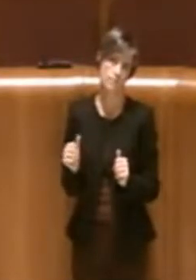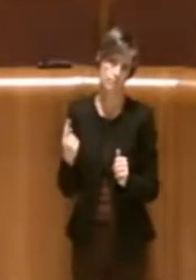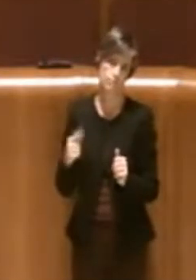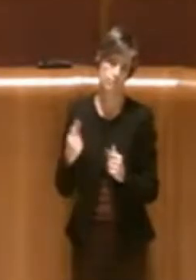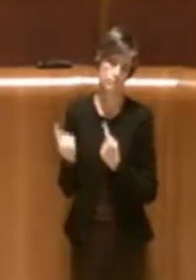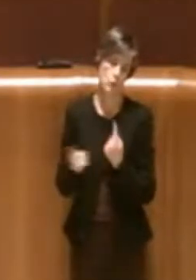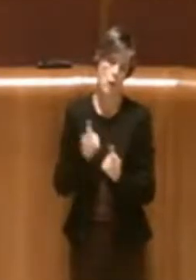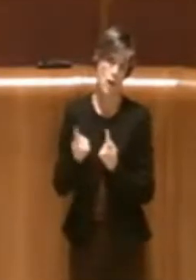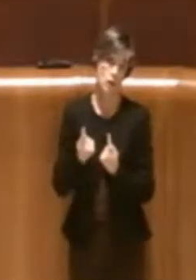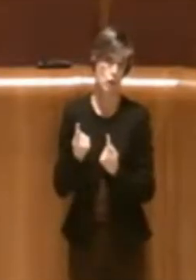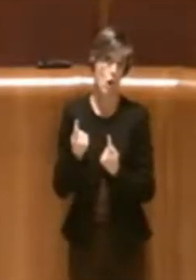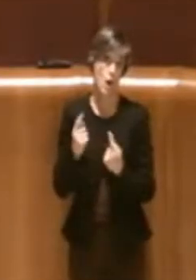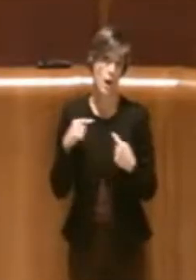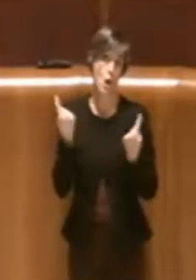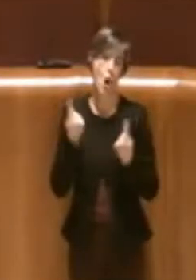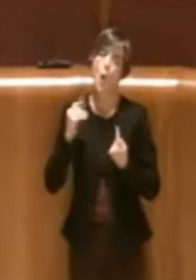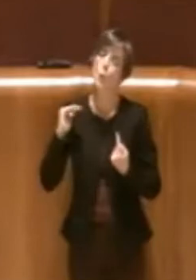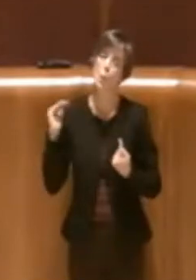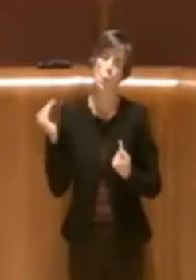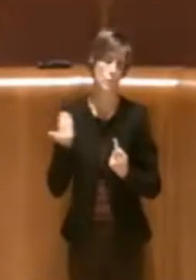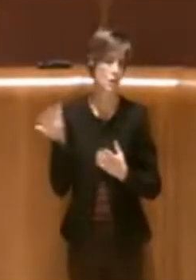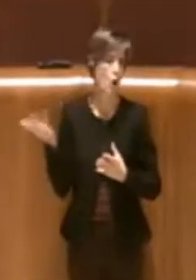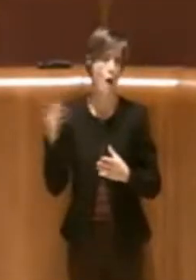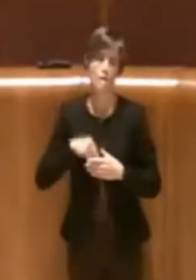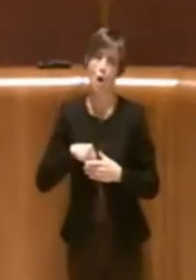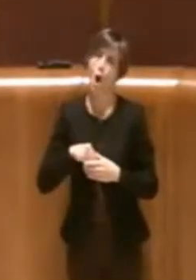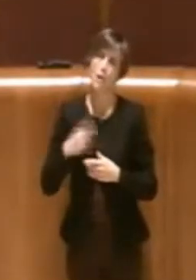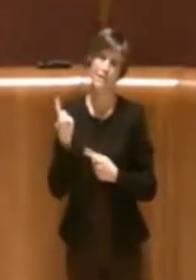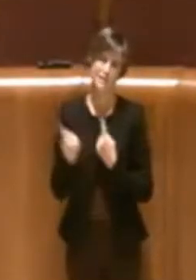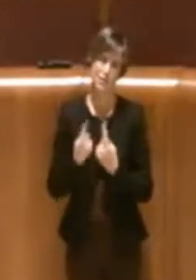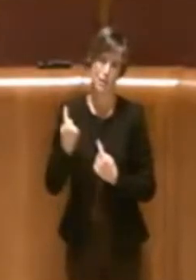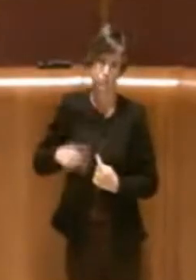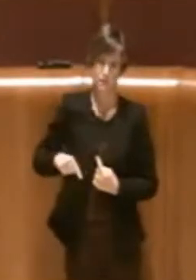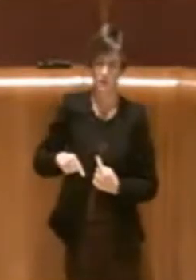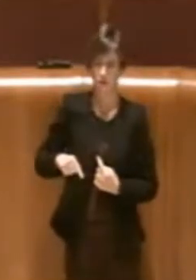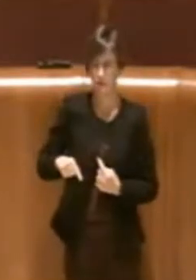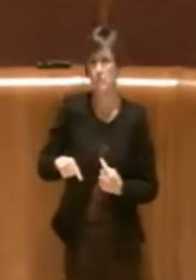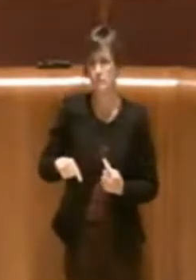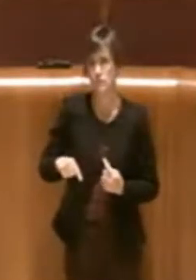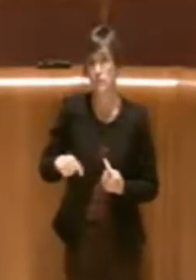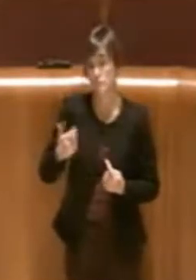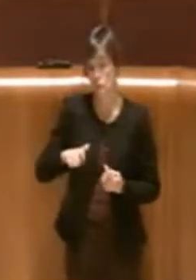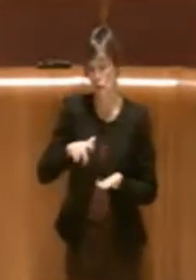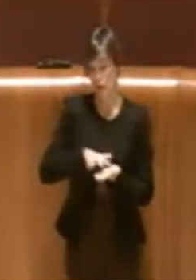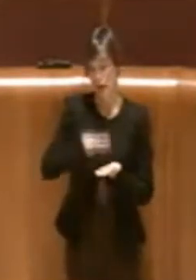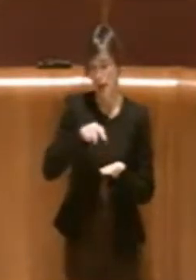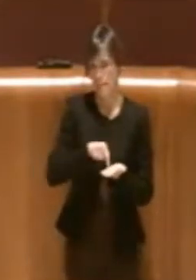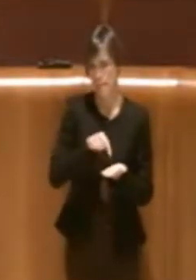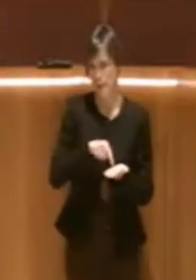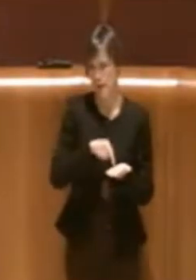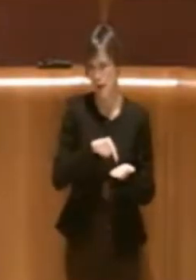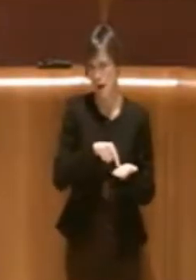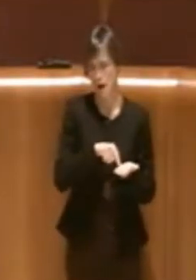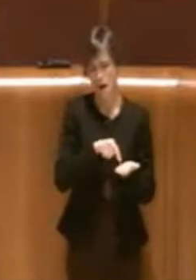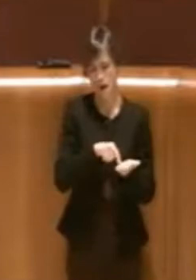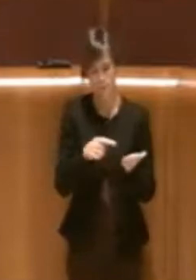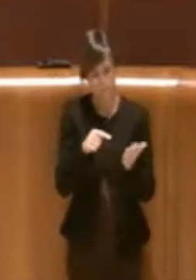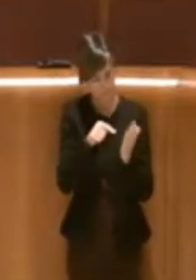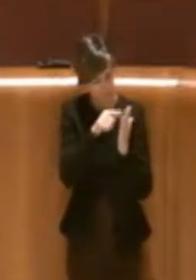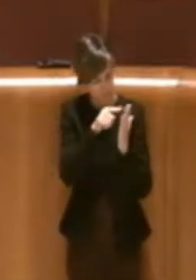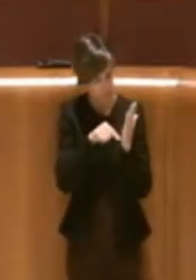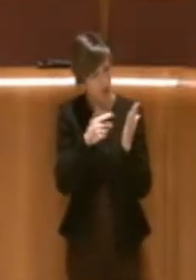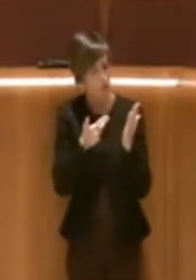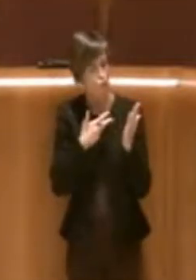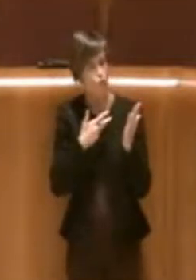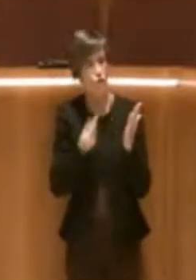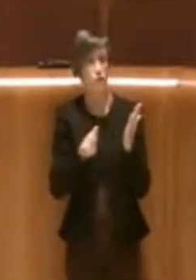coinvolti. Su questa delibera, infatti, aver inserito la scuola